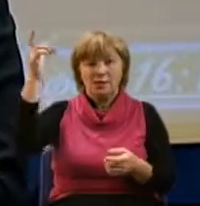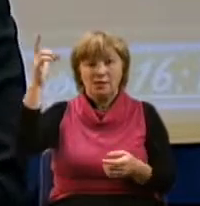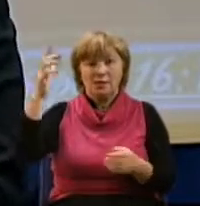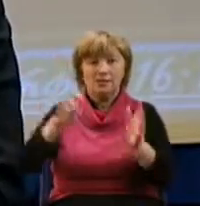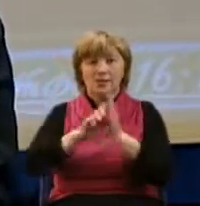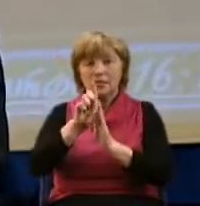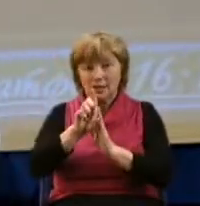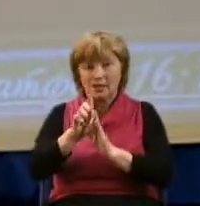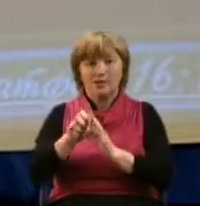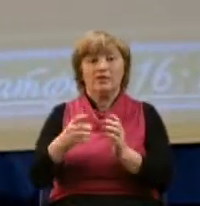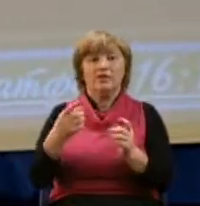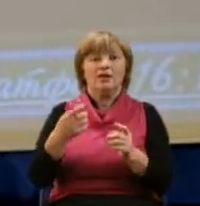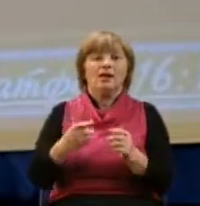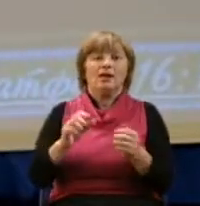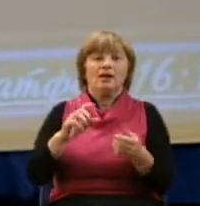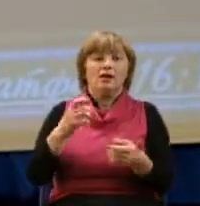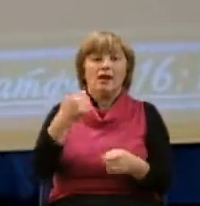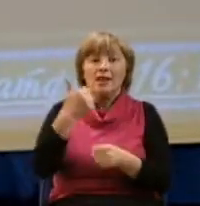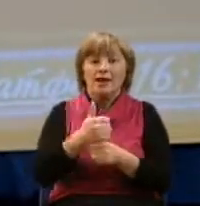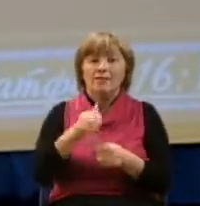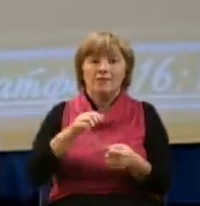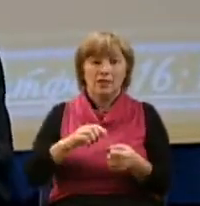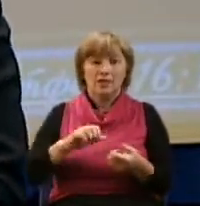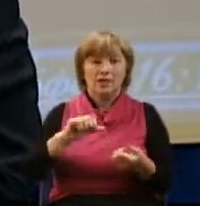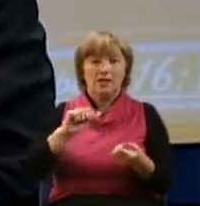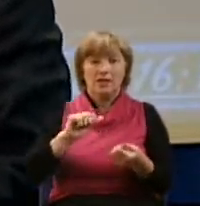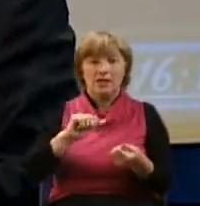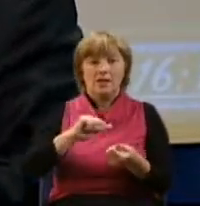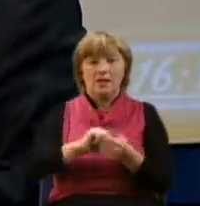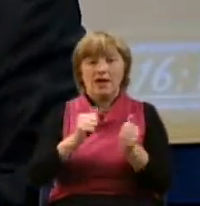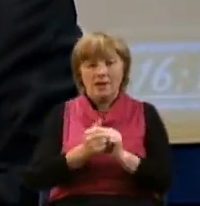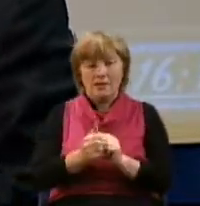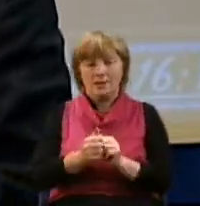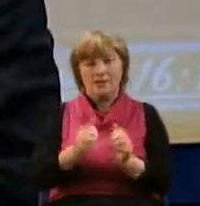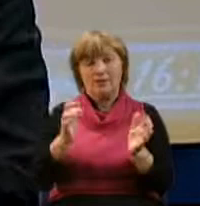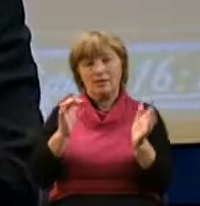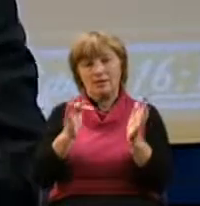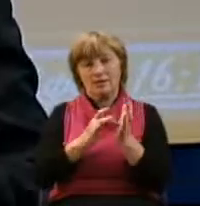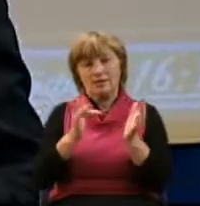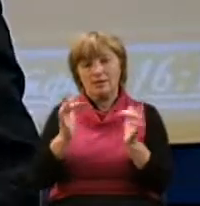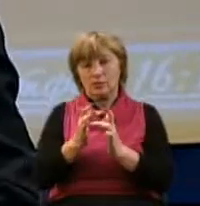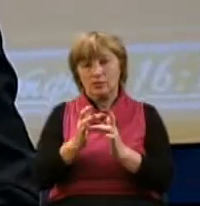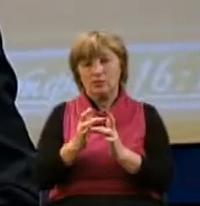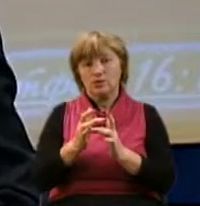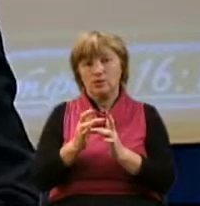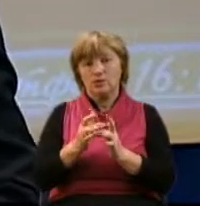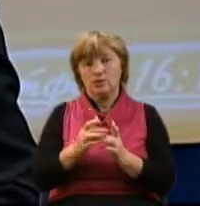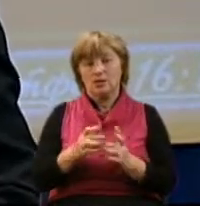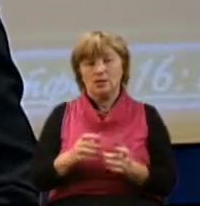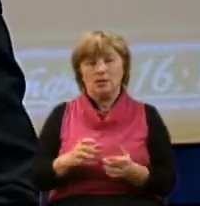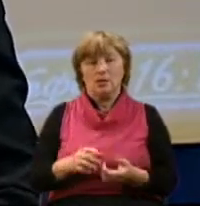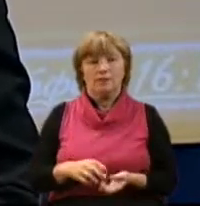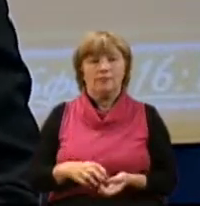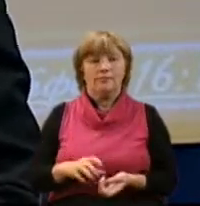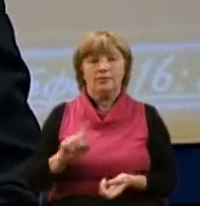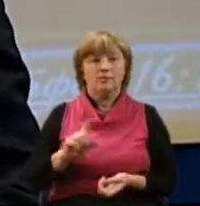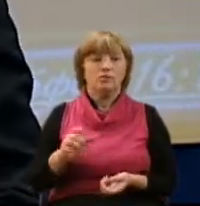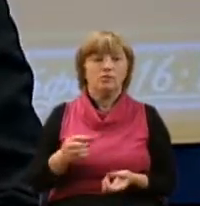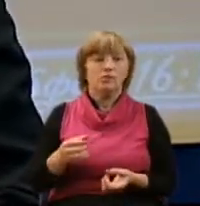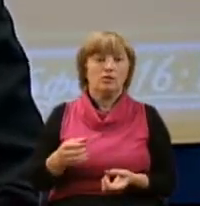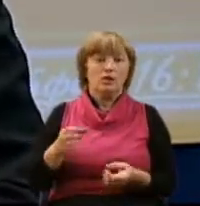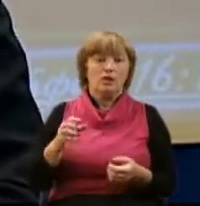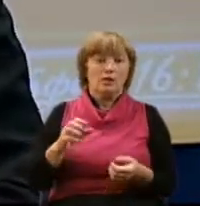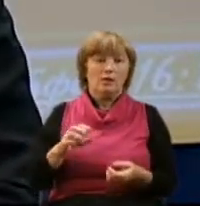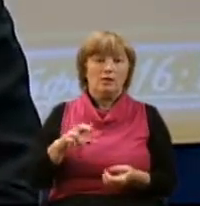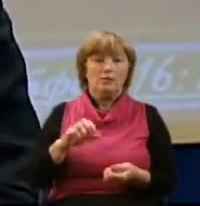Иисус. Потому что Петр сам по себе, он не может нести эту миссию, и он недостаточно прочен,